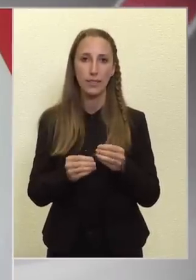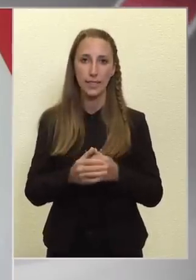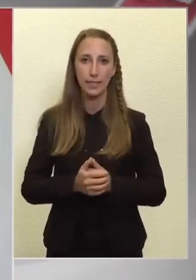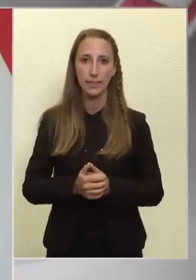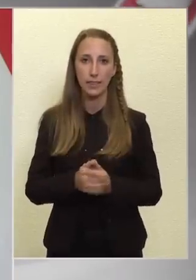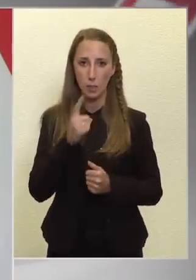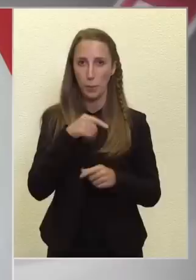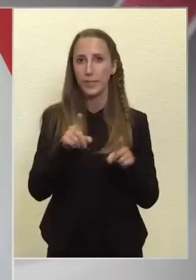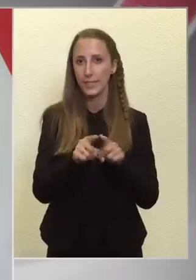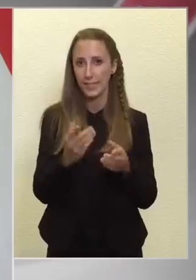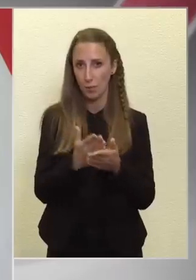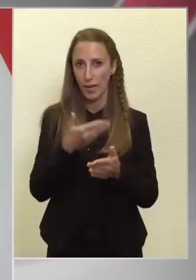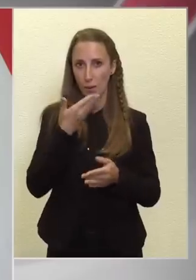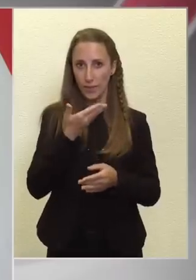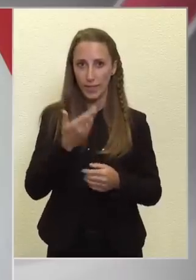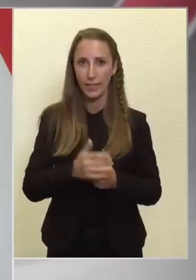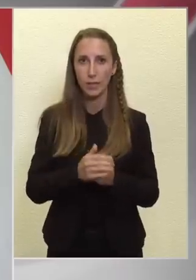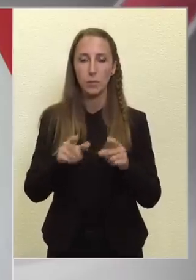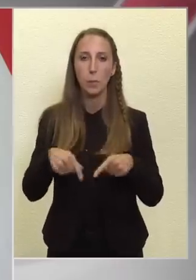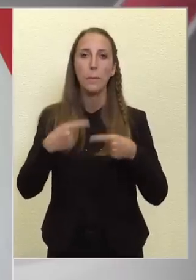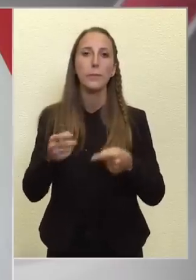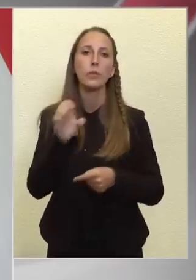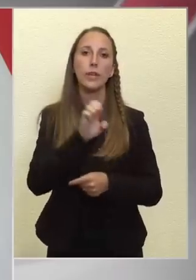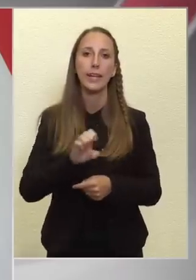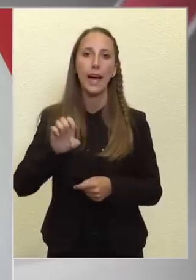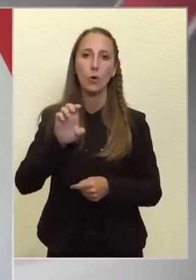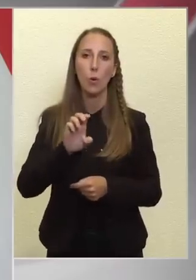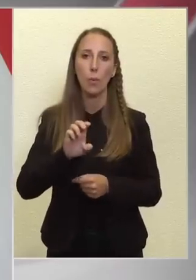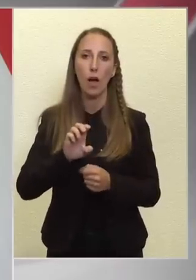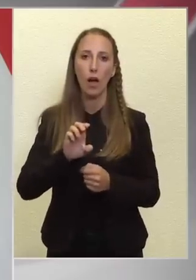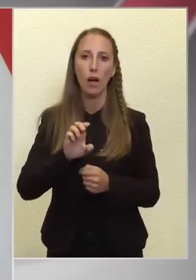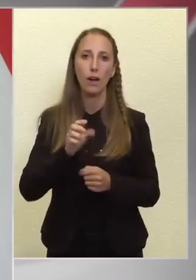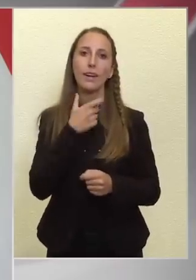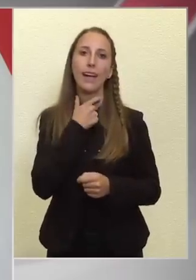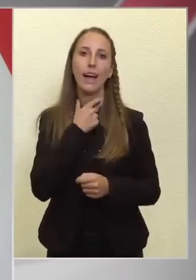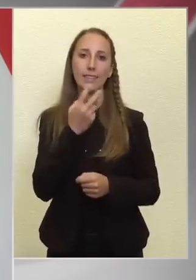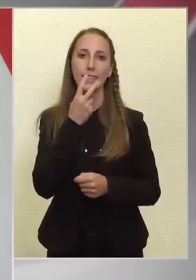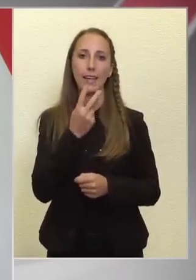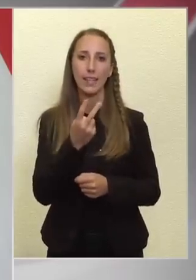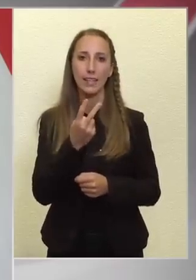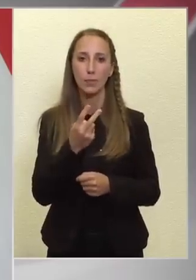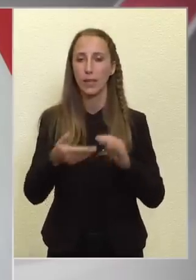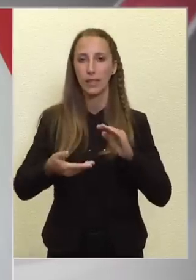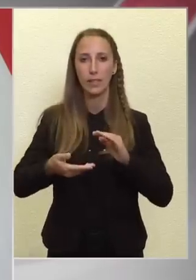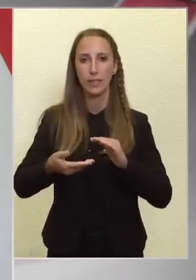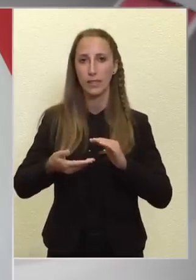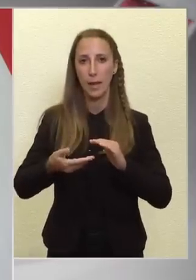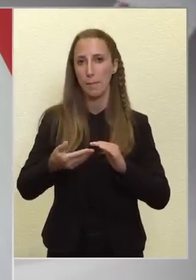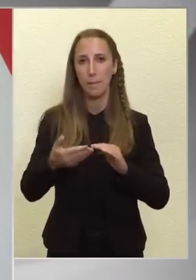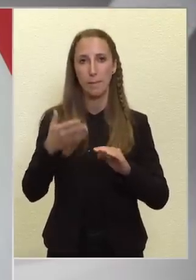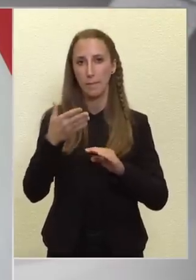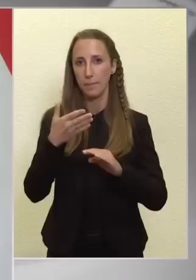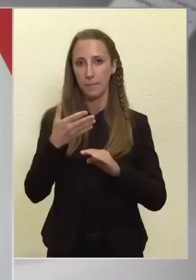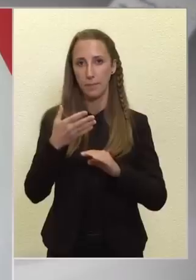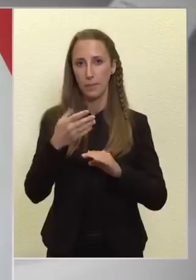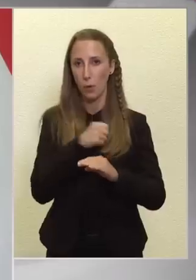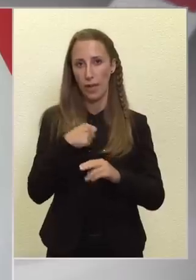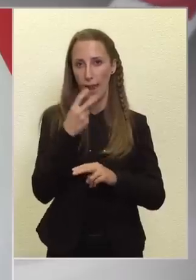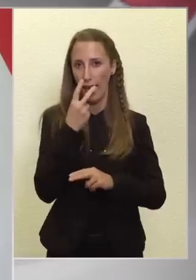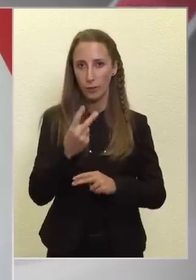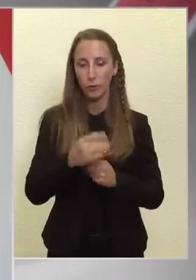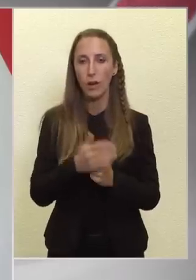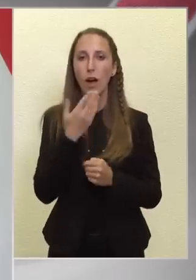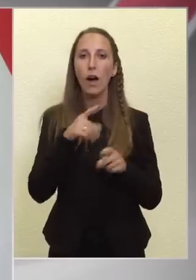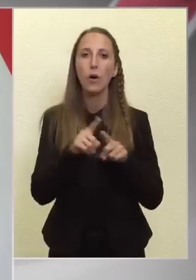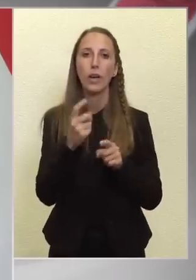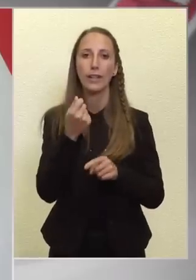szintén már említettem, hogy miután Európa gáz tekintetében nem önellátó, ezért, hogyha